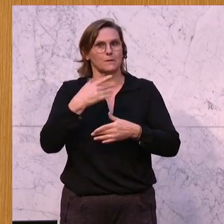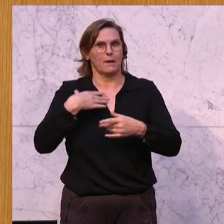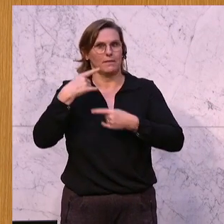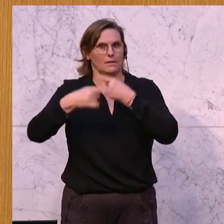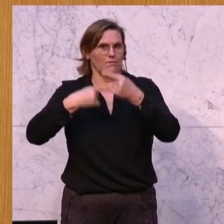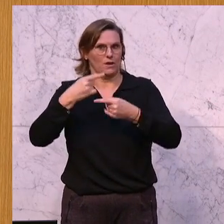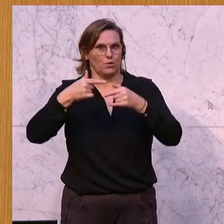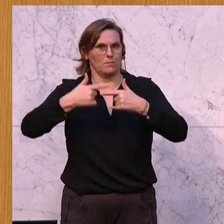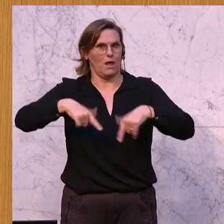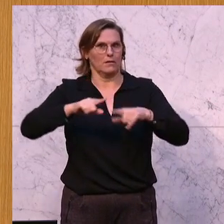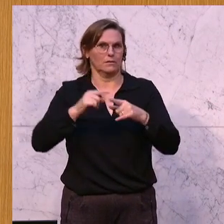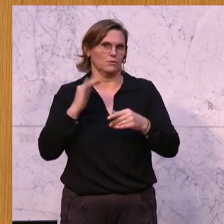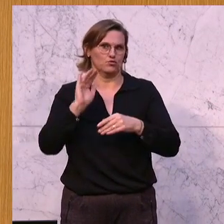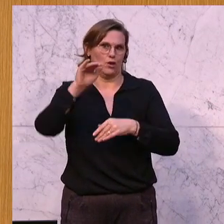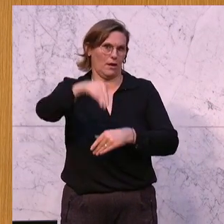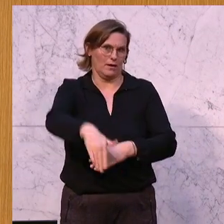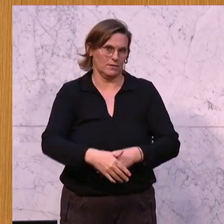sehr, sehr schlechte gewesen.